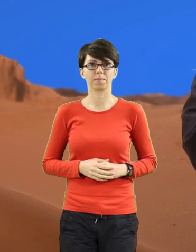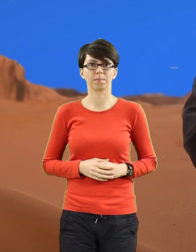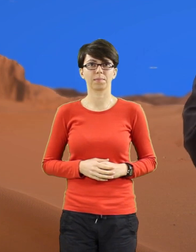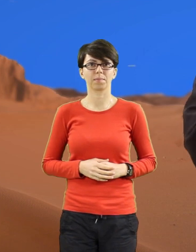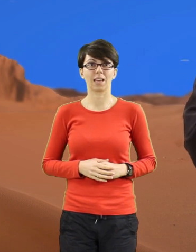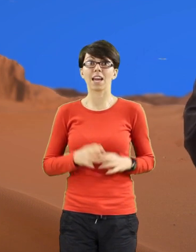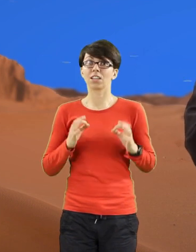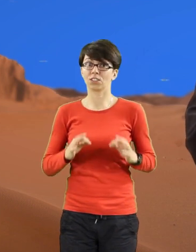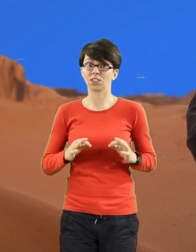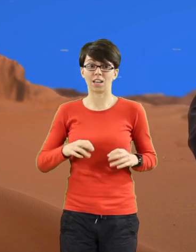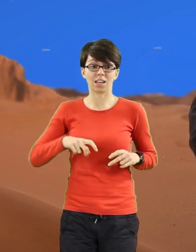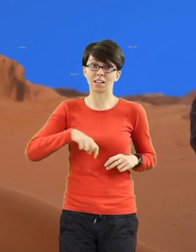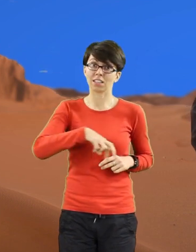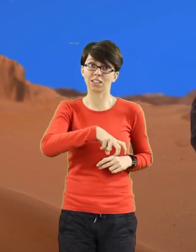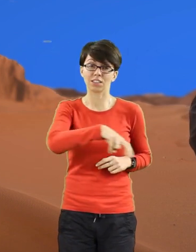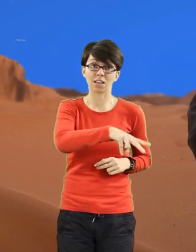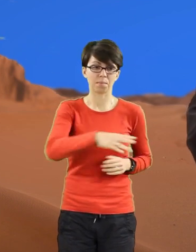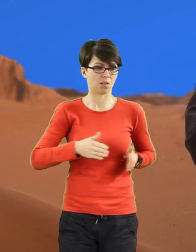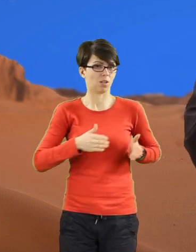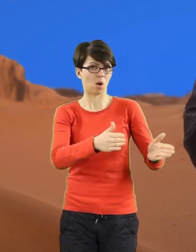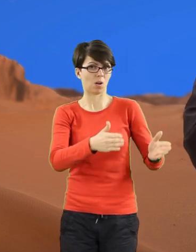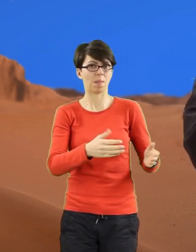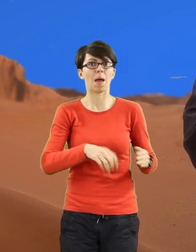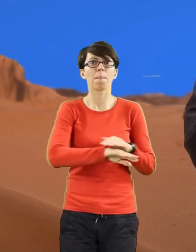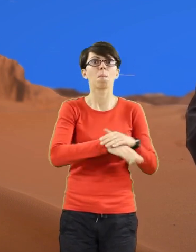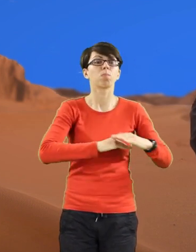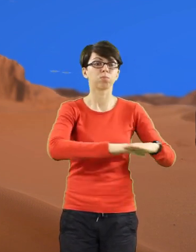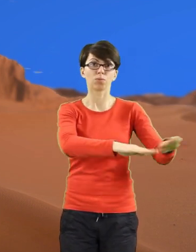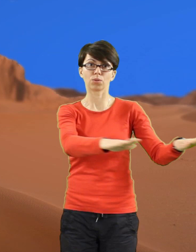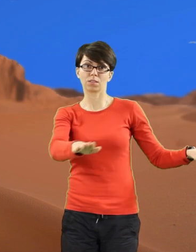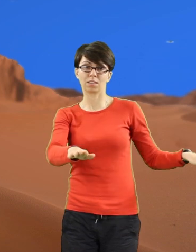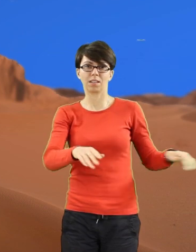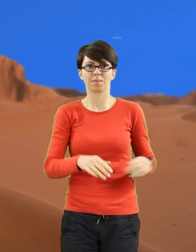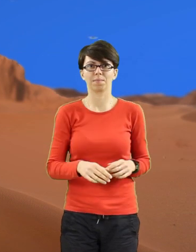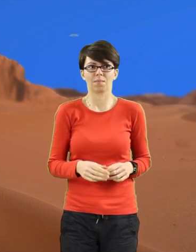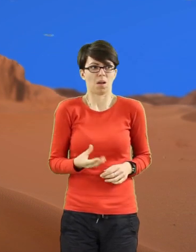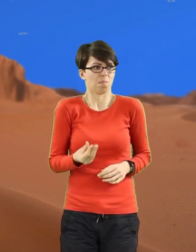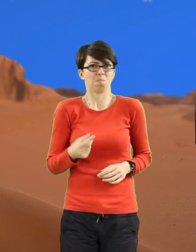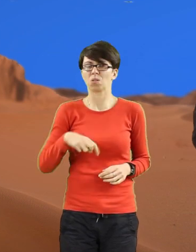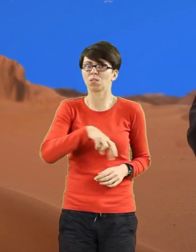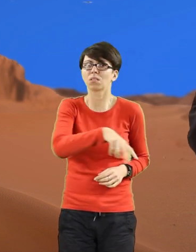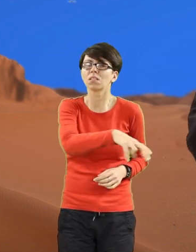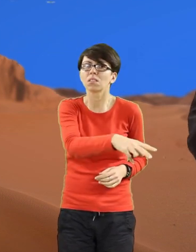Wyruszamy dzisiaj w drogę na pustynię. Wyruszamy po to, żeby